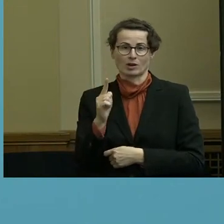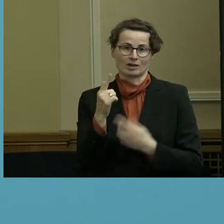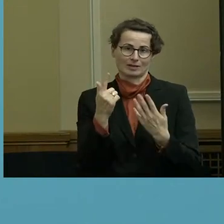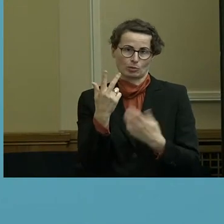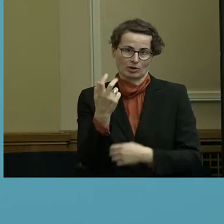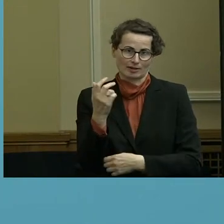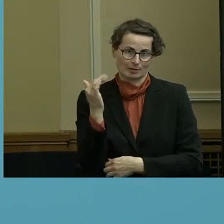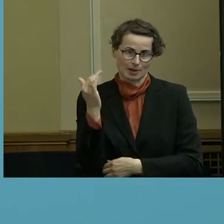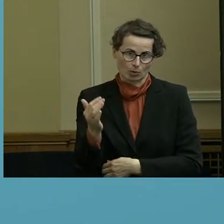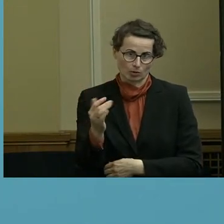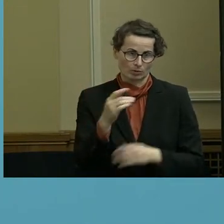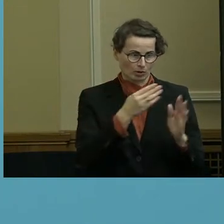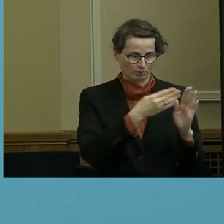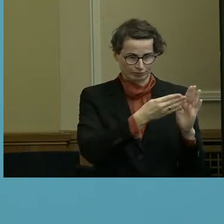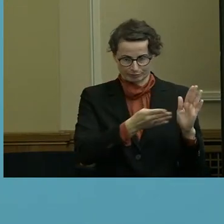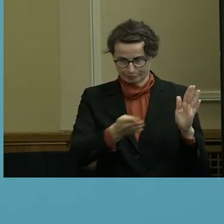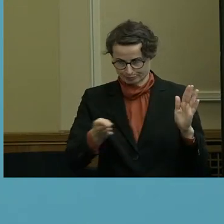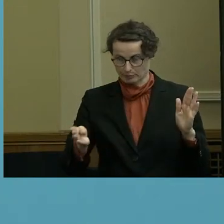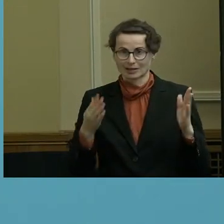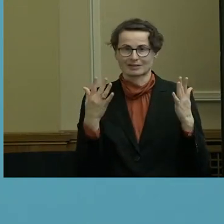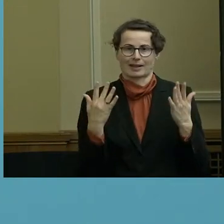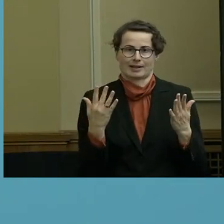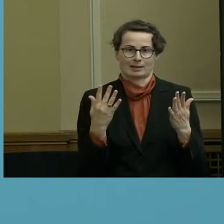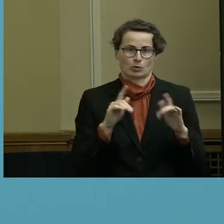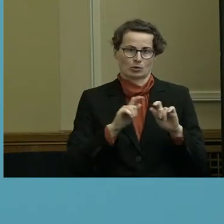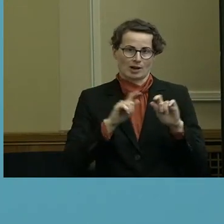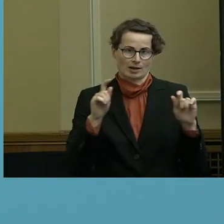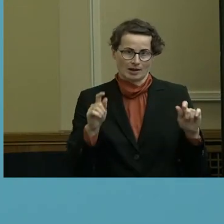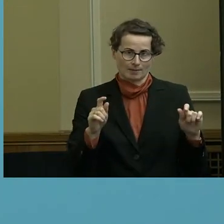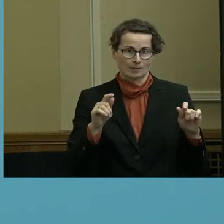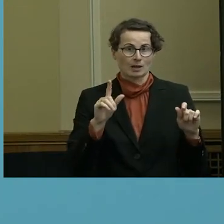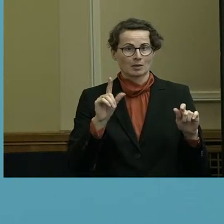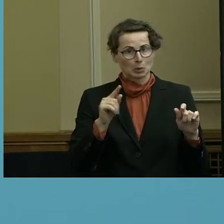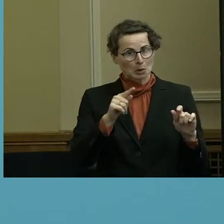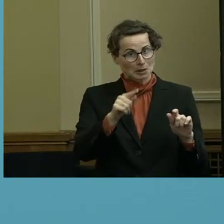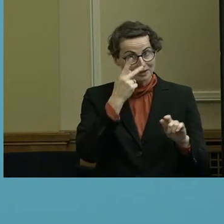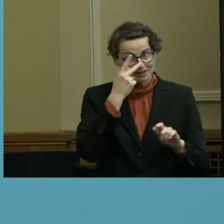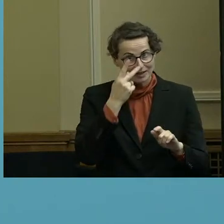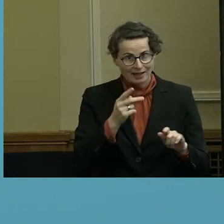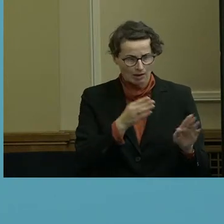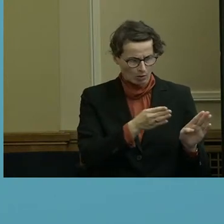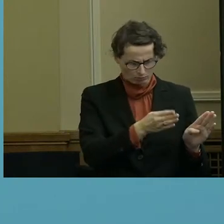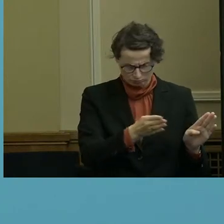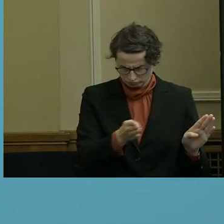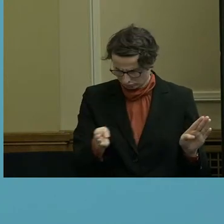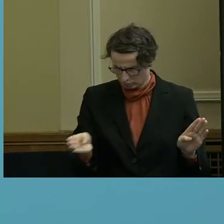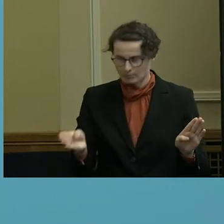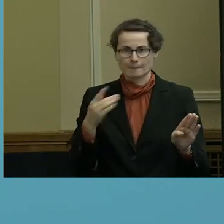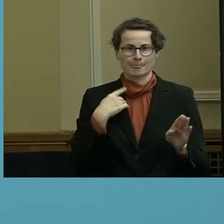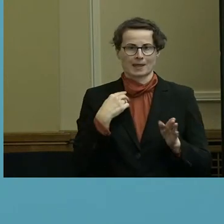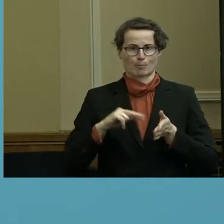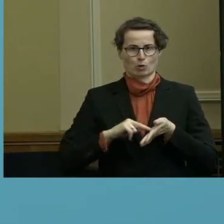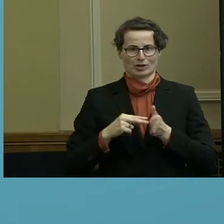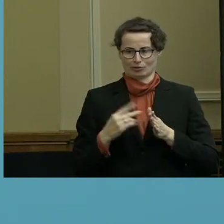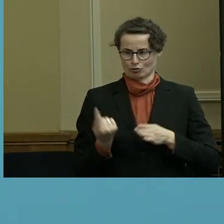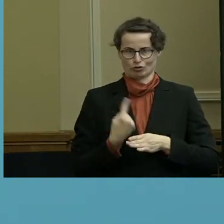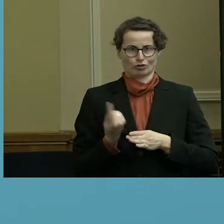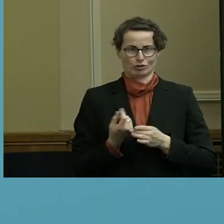die Top Ten und Sie erkennen daraus, dass sich da auch die politischen Schwerpunkte natürlich widerspiegeln.